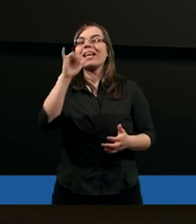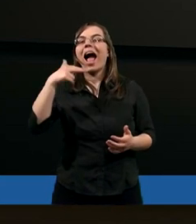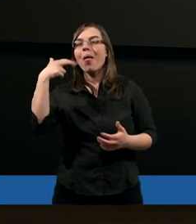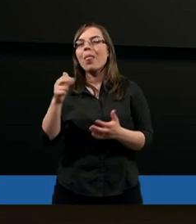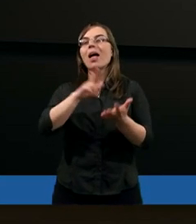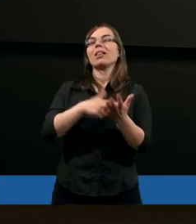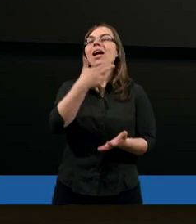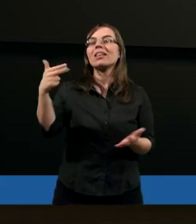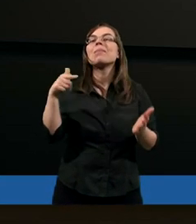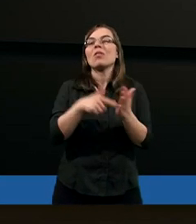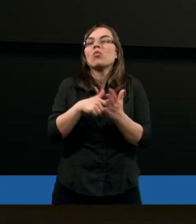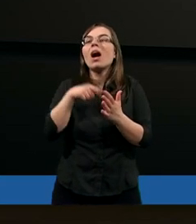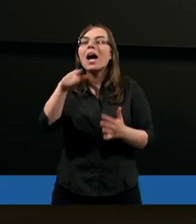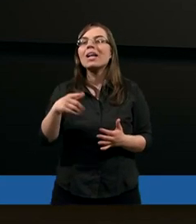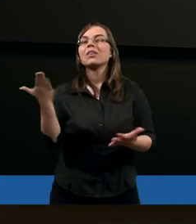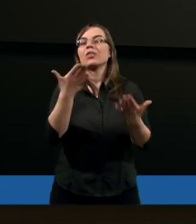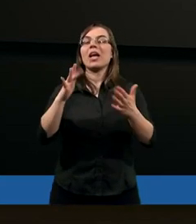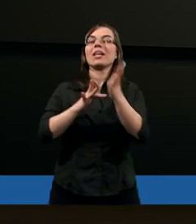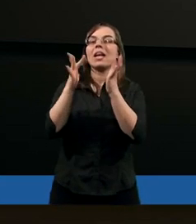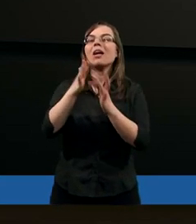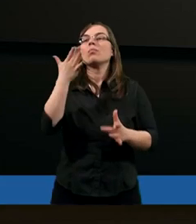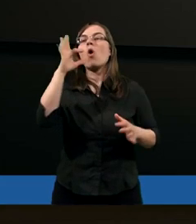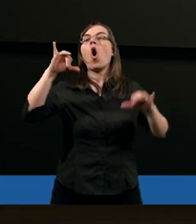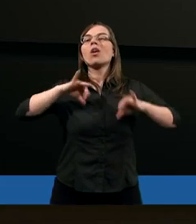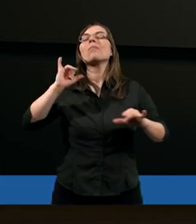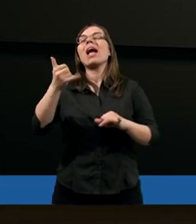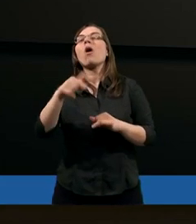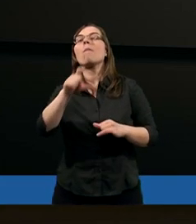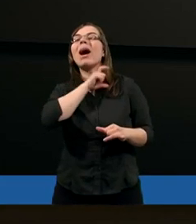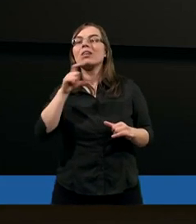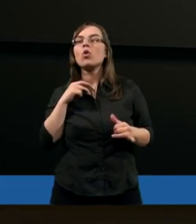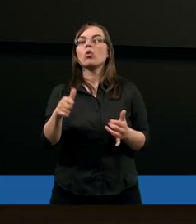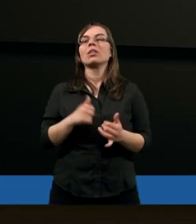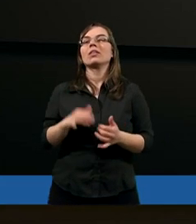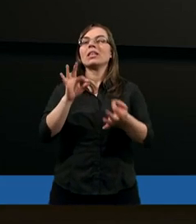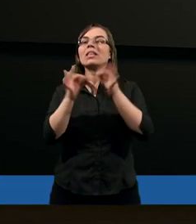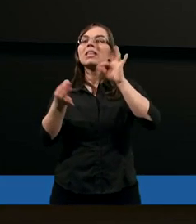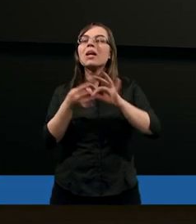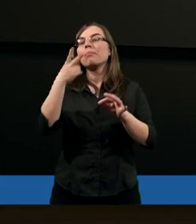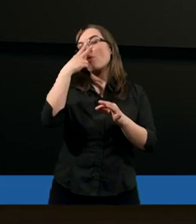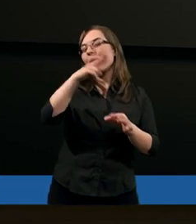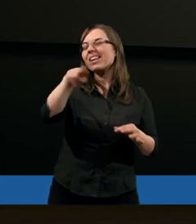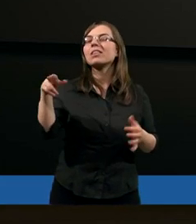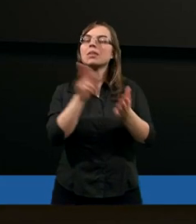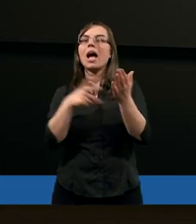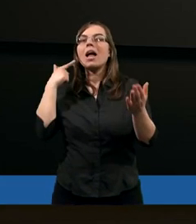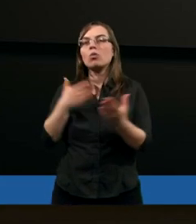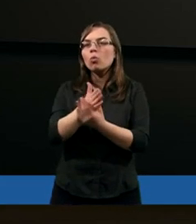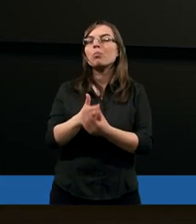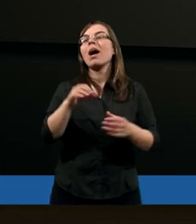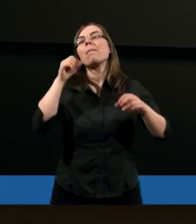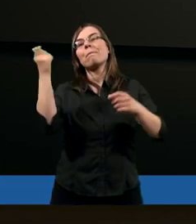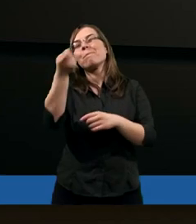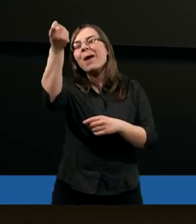właśnie, gdzie Pan Jezus mówi o sobie jako o pasterzu. Gdy popatrzymy na służbę pasterza